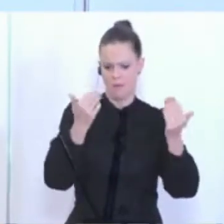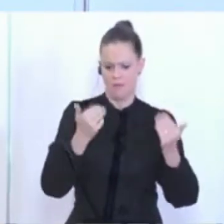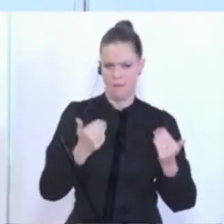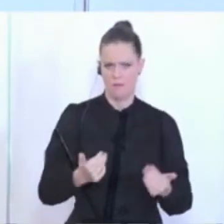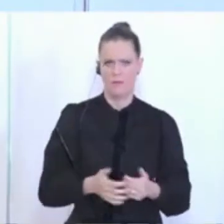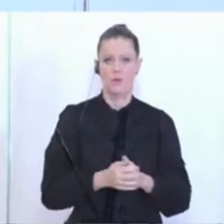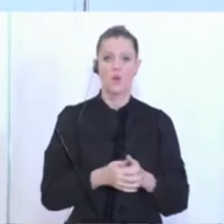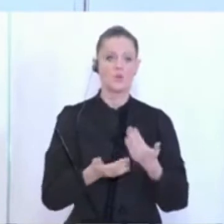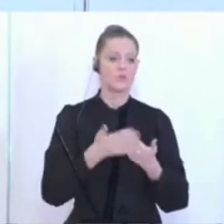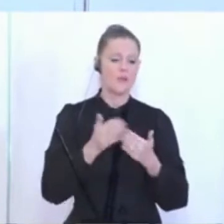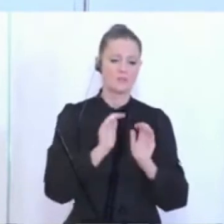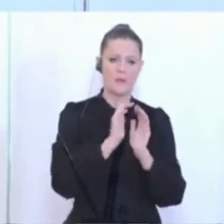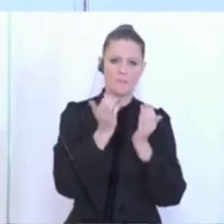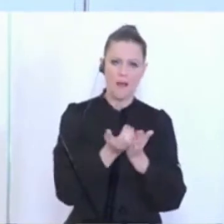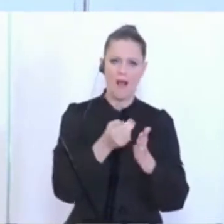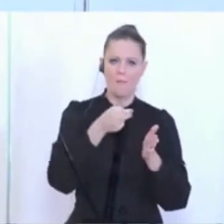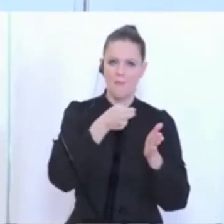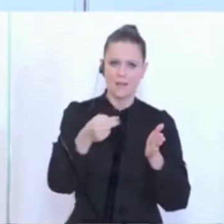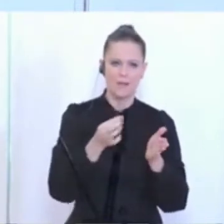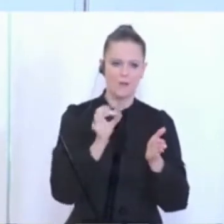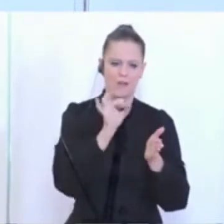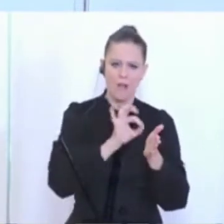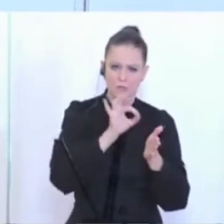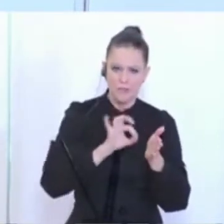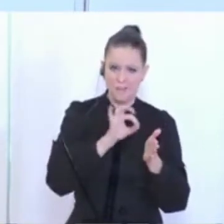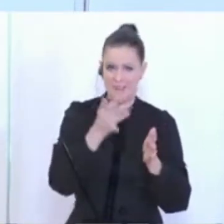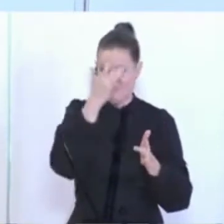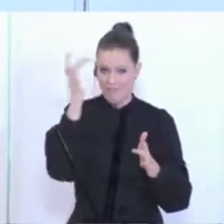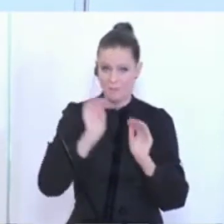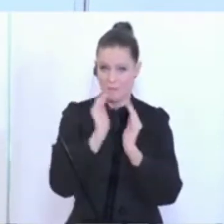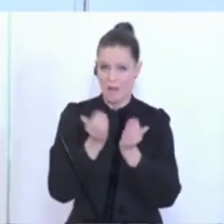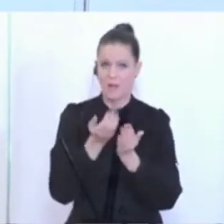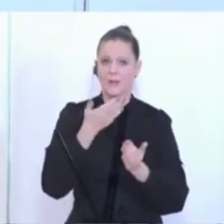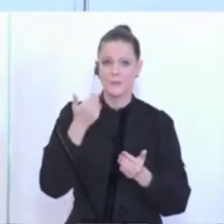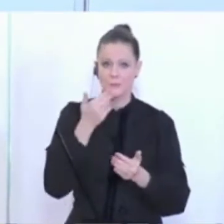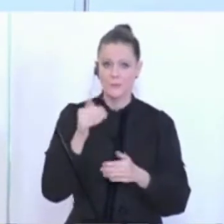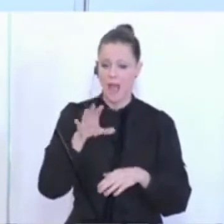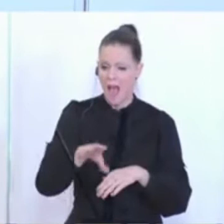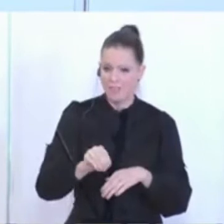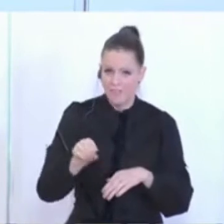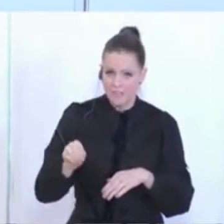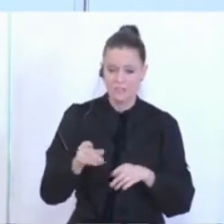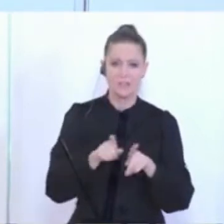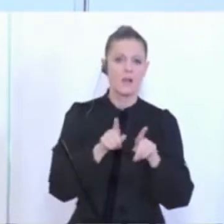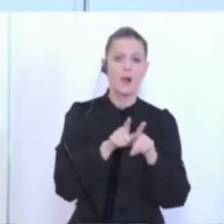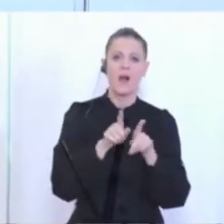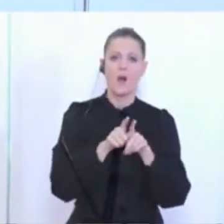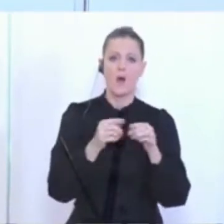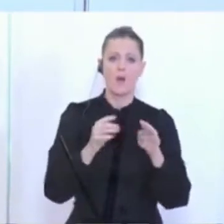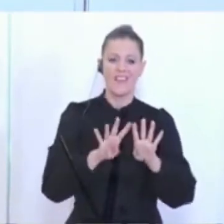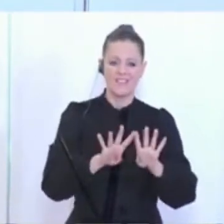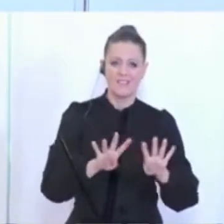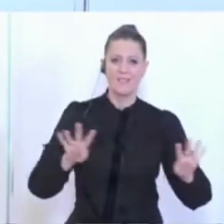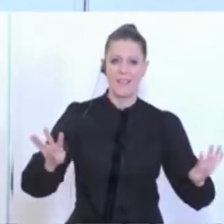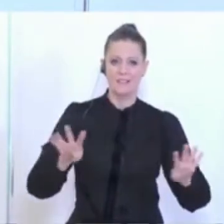Bälle im Zweifel markiert und die fremden Bälle nicht angreift, dass auch das Verhalten am Netz ein